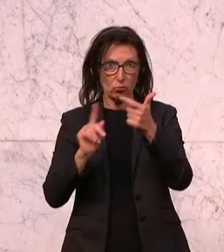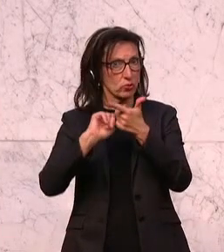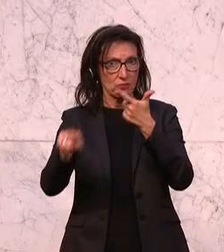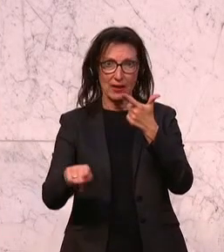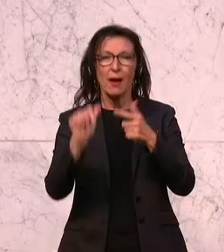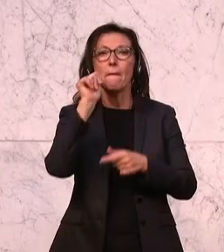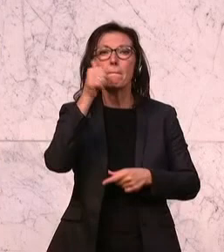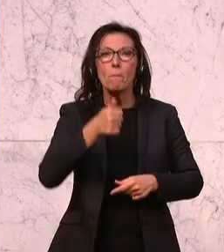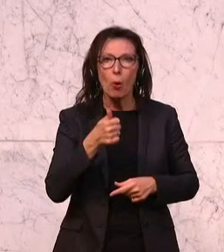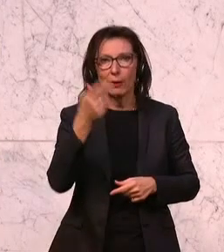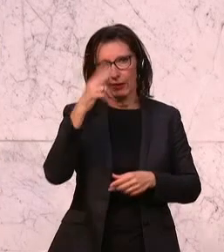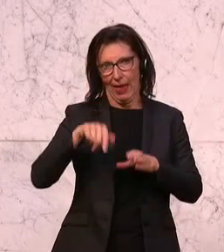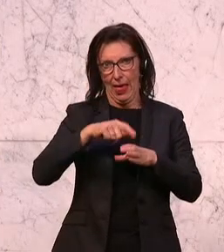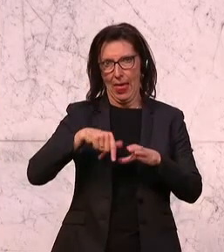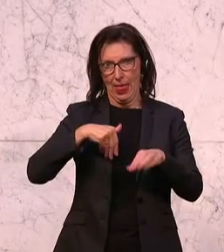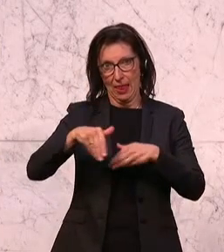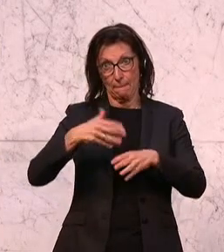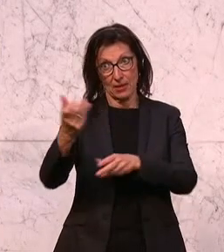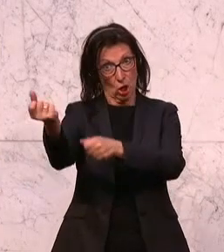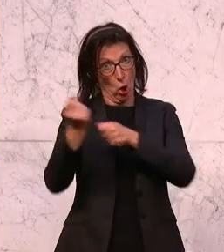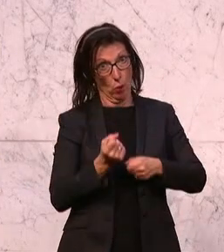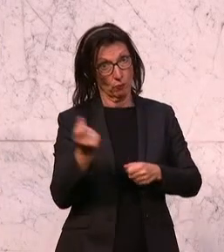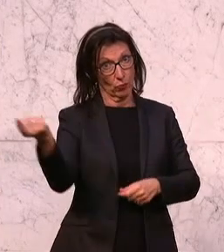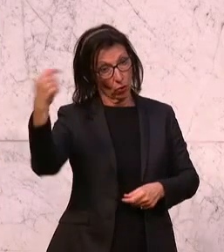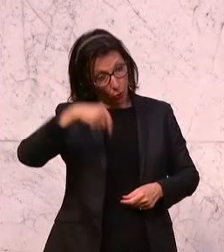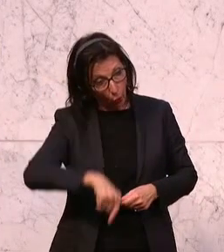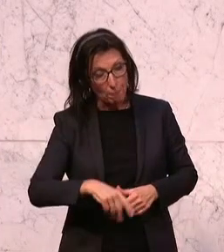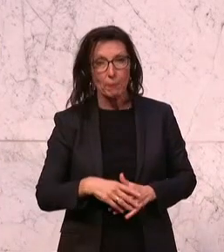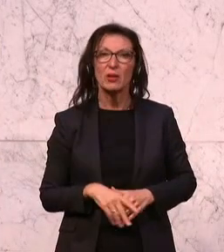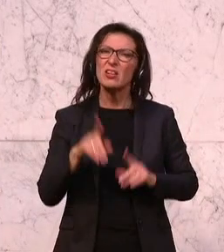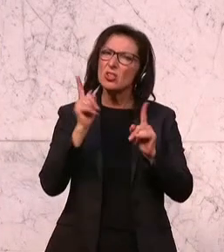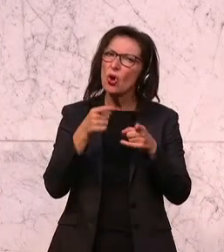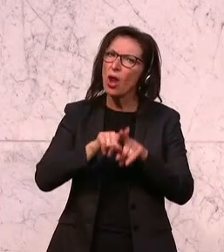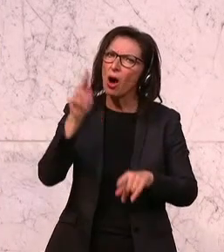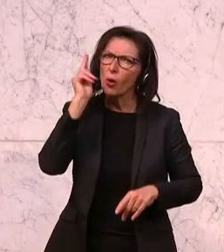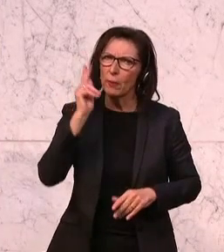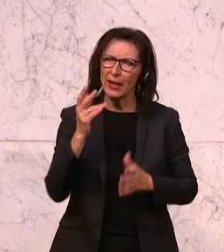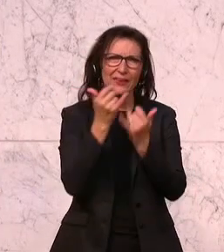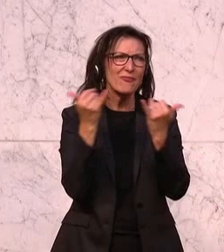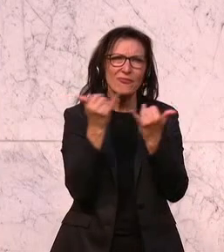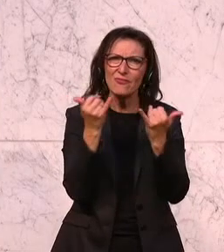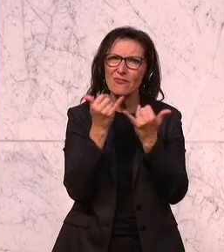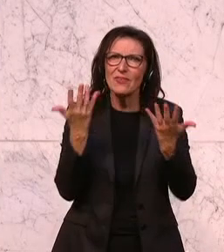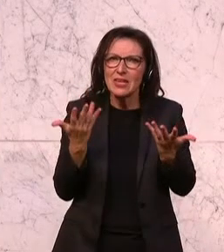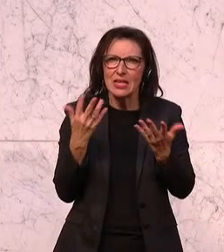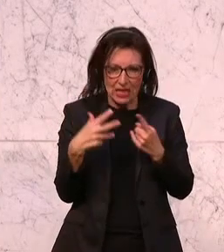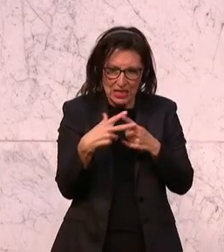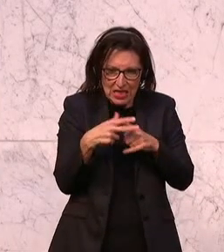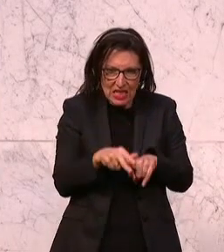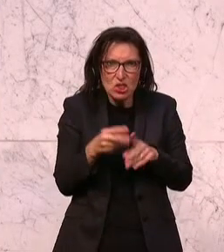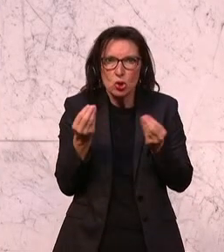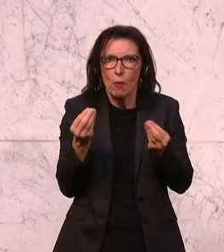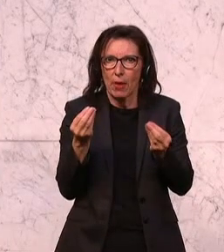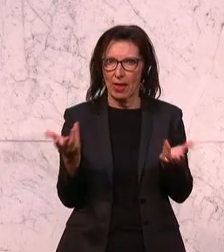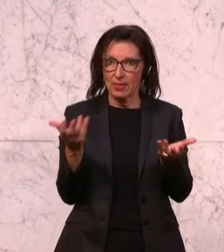morgen den Herrn Innenminister zu mir herholen und sagen, machen wir doch auch eine Überlegung, wie ich das Instrument in die Hand gebe,